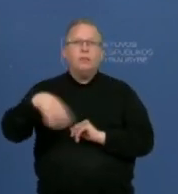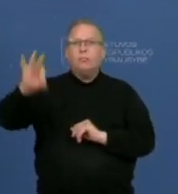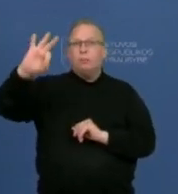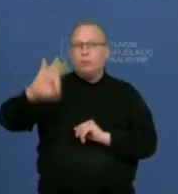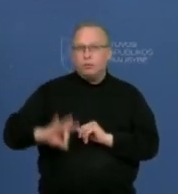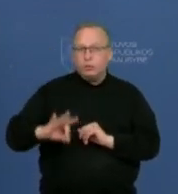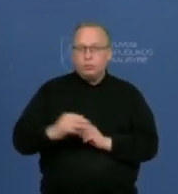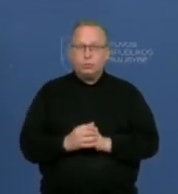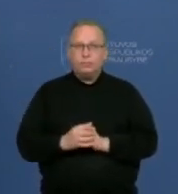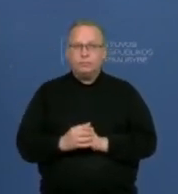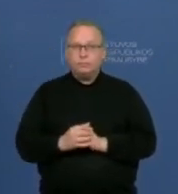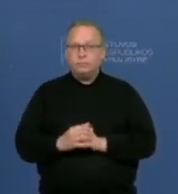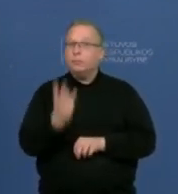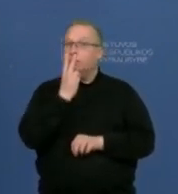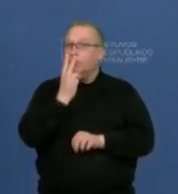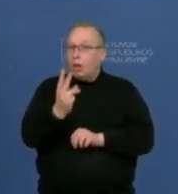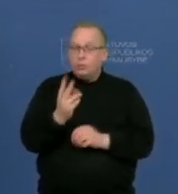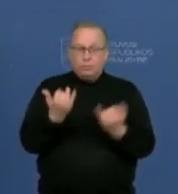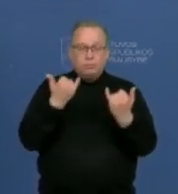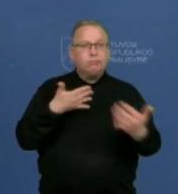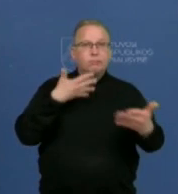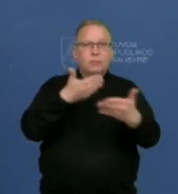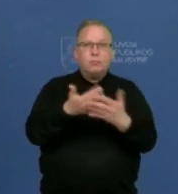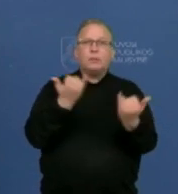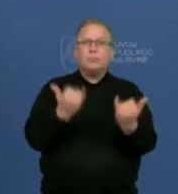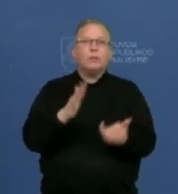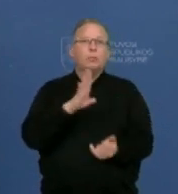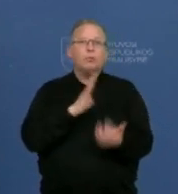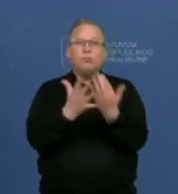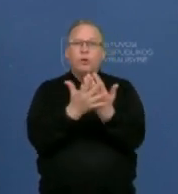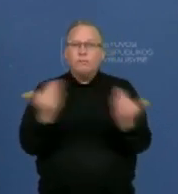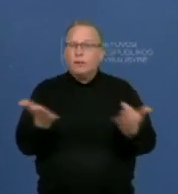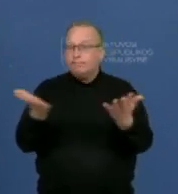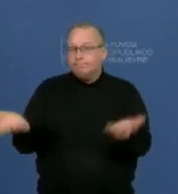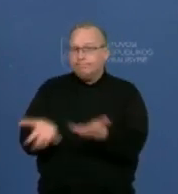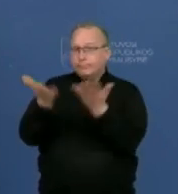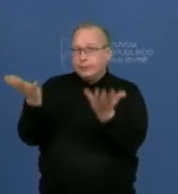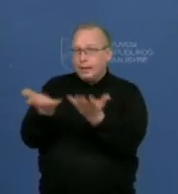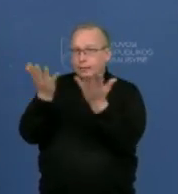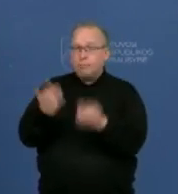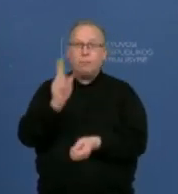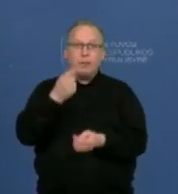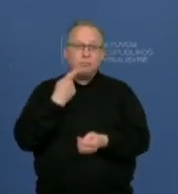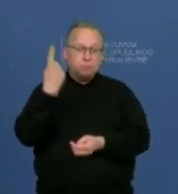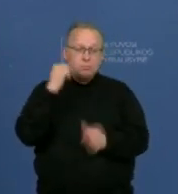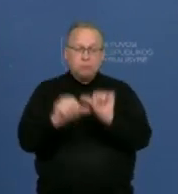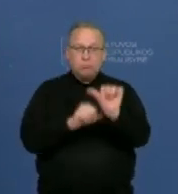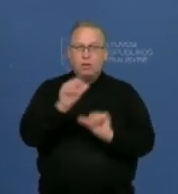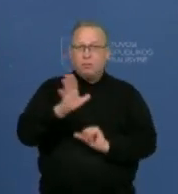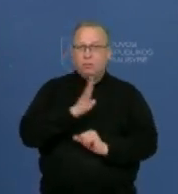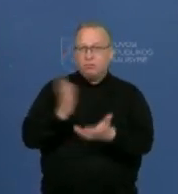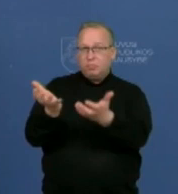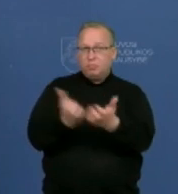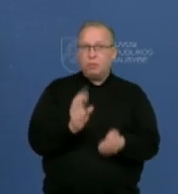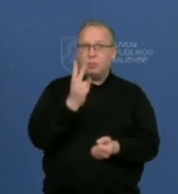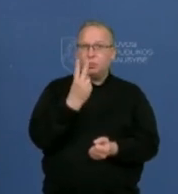procentų ir matome, kad nors anksčiau buvo vairiai skatinama, tačiau ir pernai buvo priimti tik tai